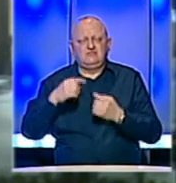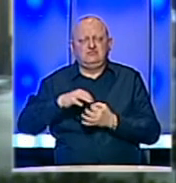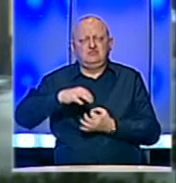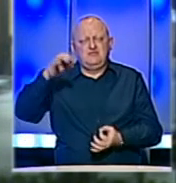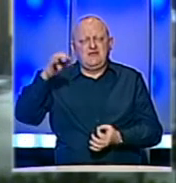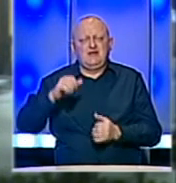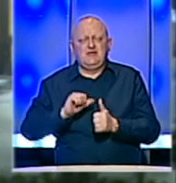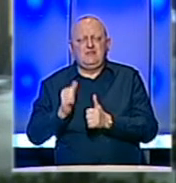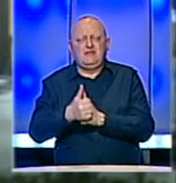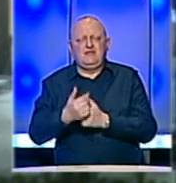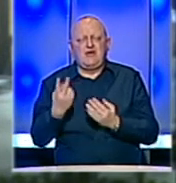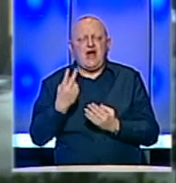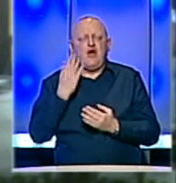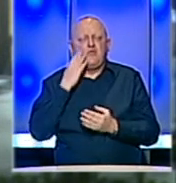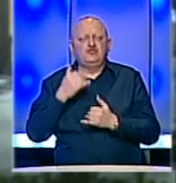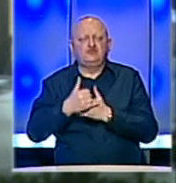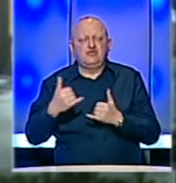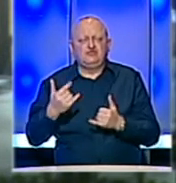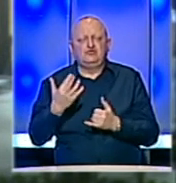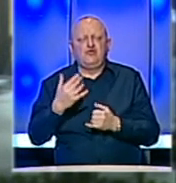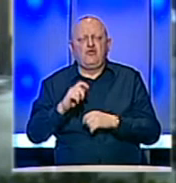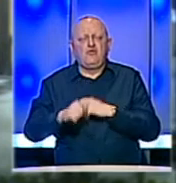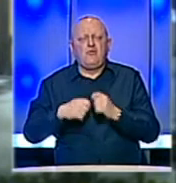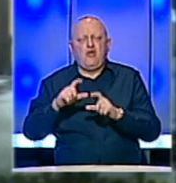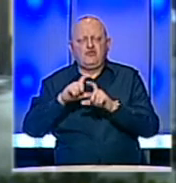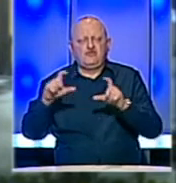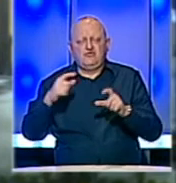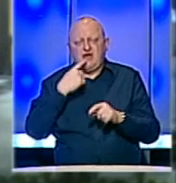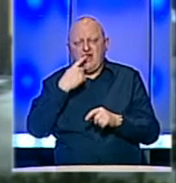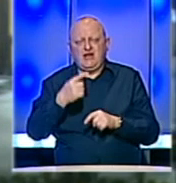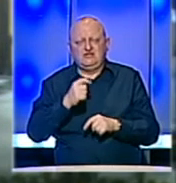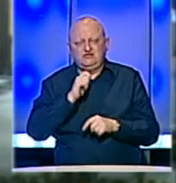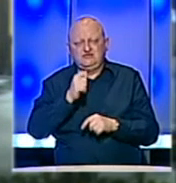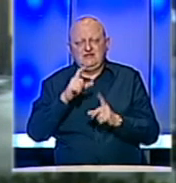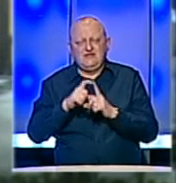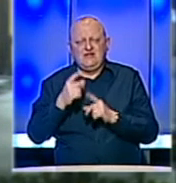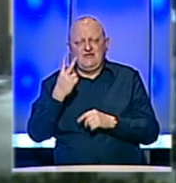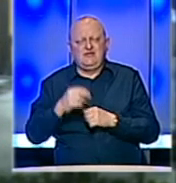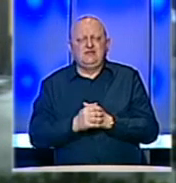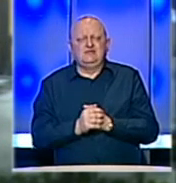prevencije. Koliko ih poštuju građani, a koliko poslovni subjekti je u prilogu Dijene Vrhovac.